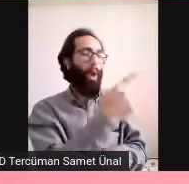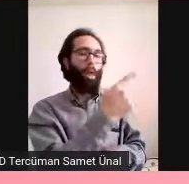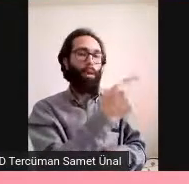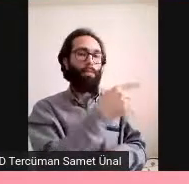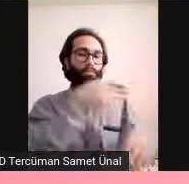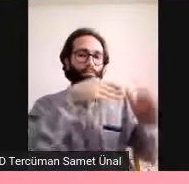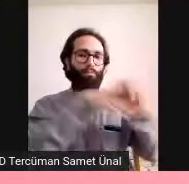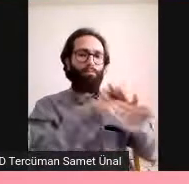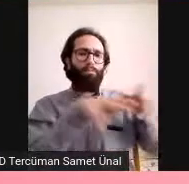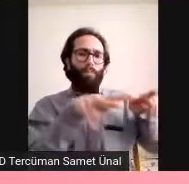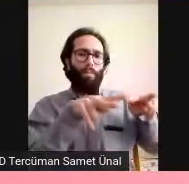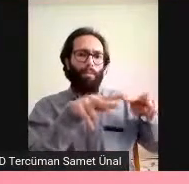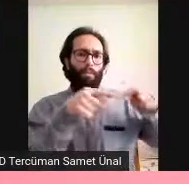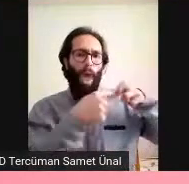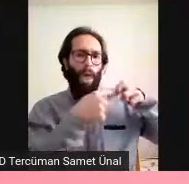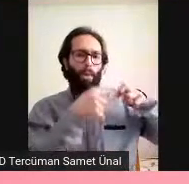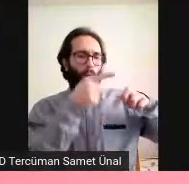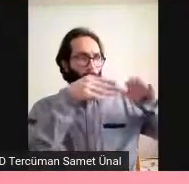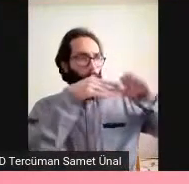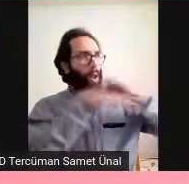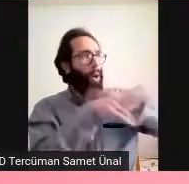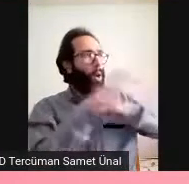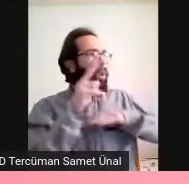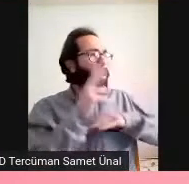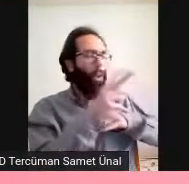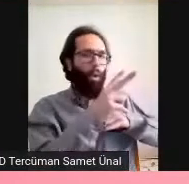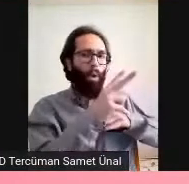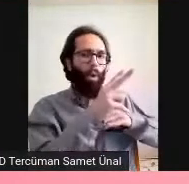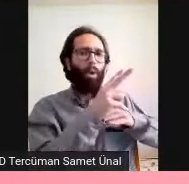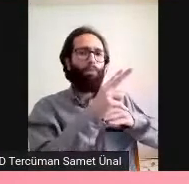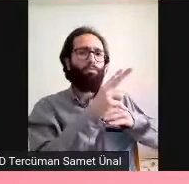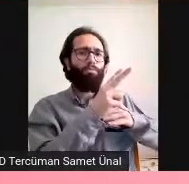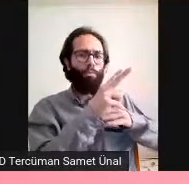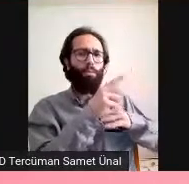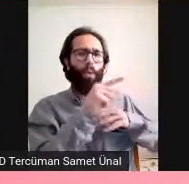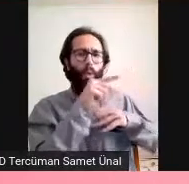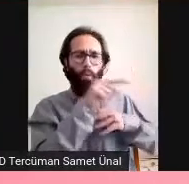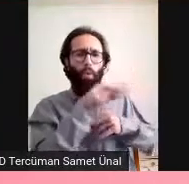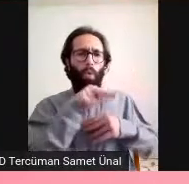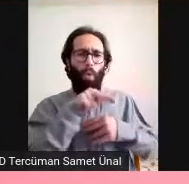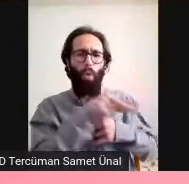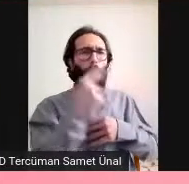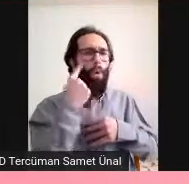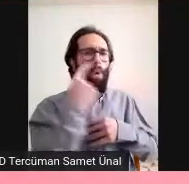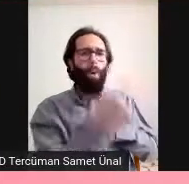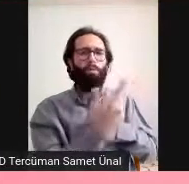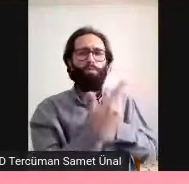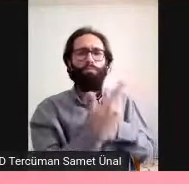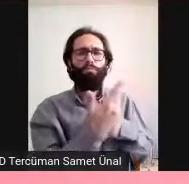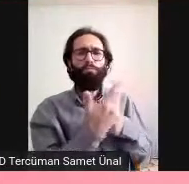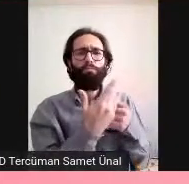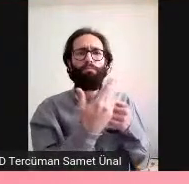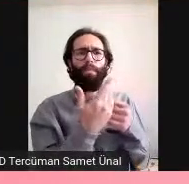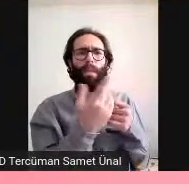spektroskopi ile birleştirilmiş bir yöntem bu. Nasıl yapılıyor teknik olarak